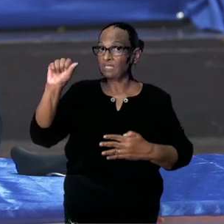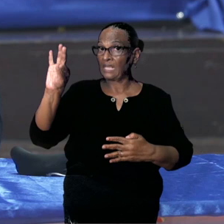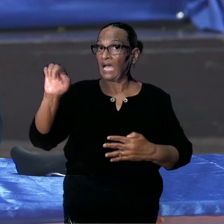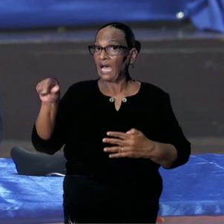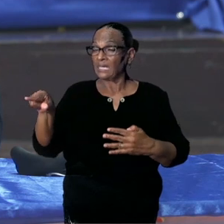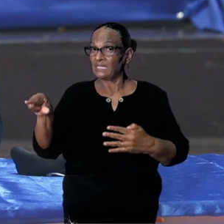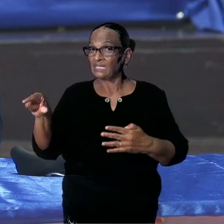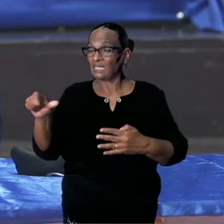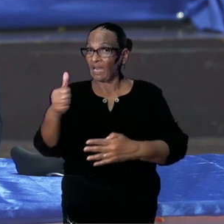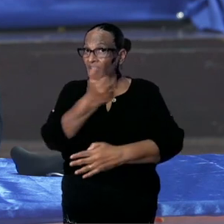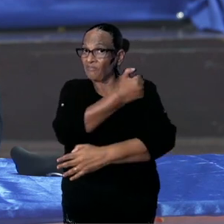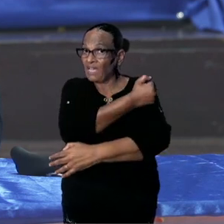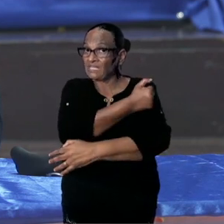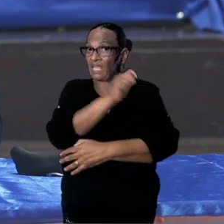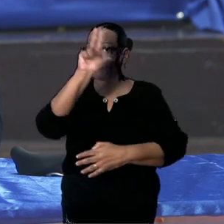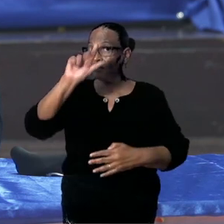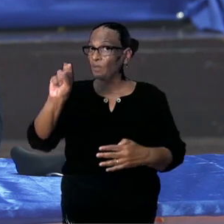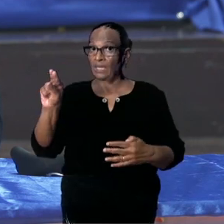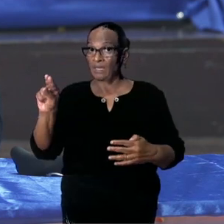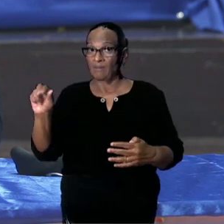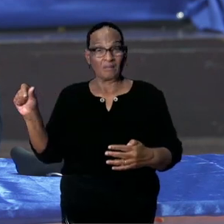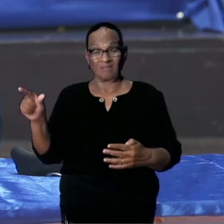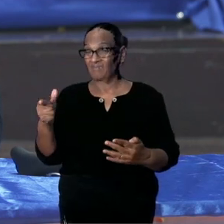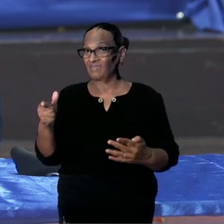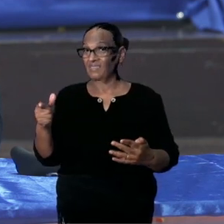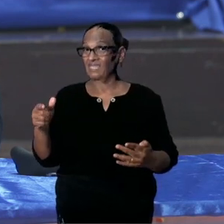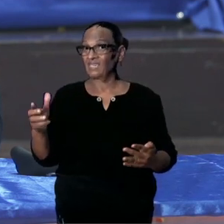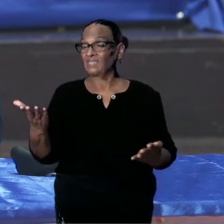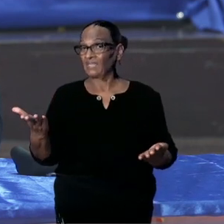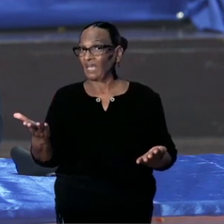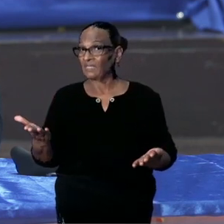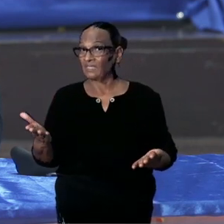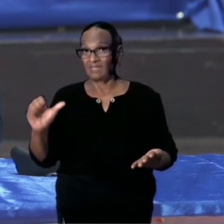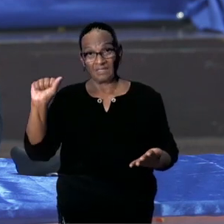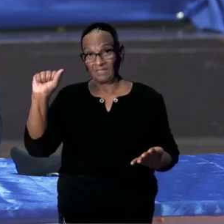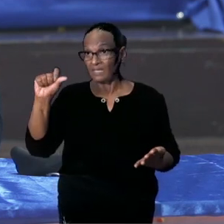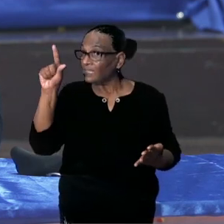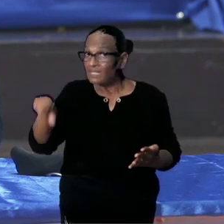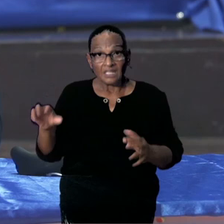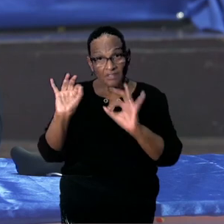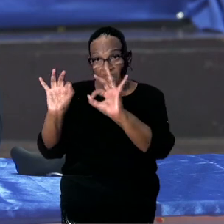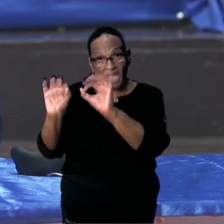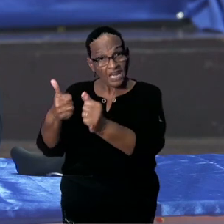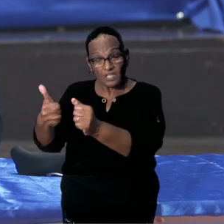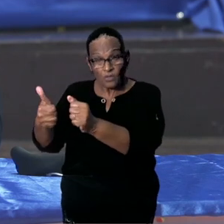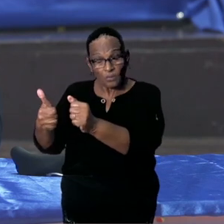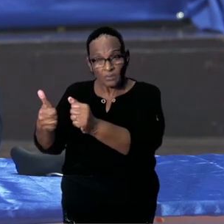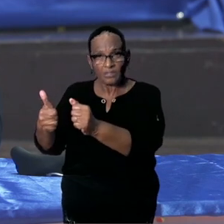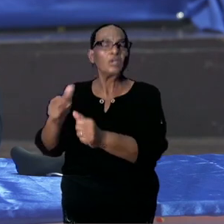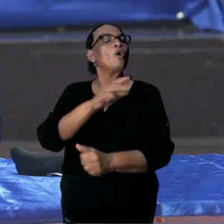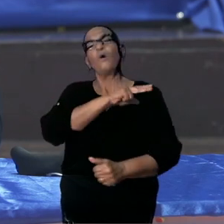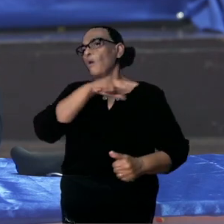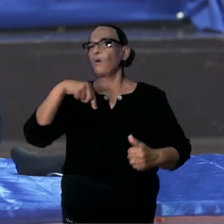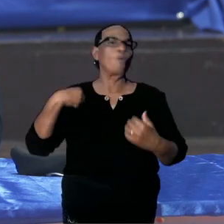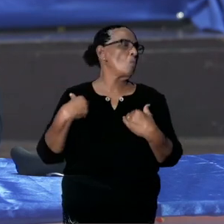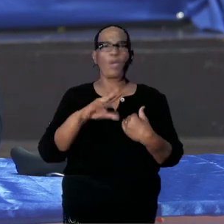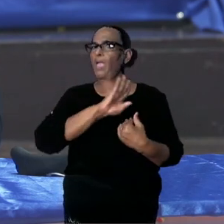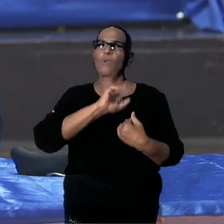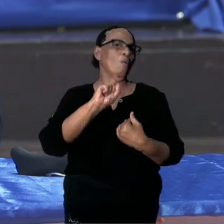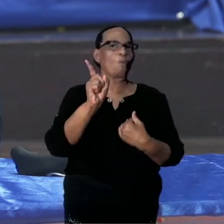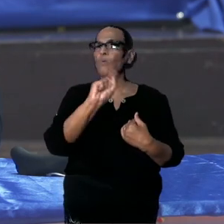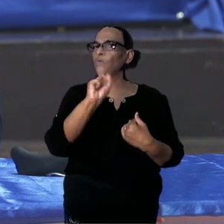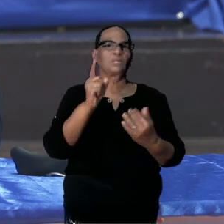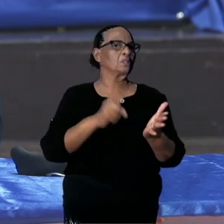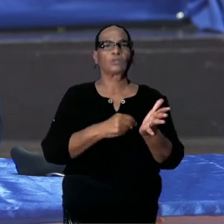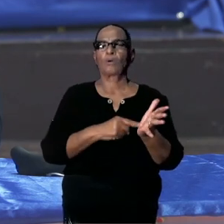vanuit de WHO en andere gezaghebbende instituten. Dat AstraZeneca niet veilig is, dat wij dat ook niet zullen